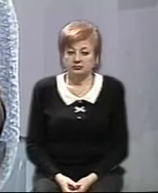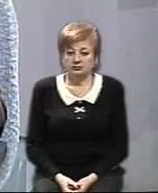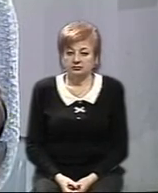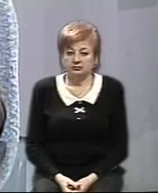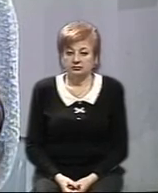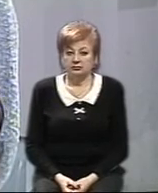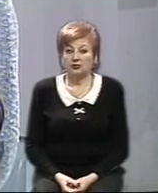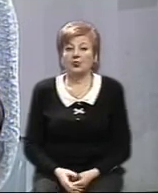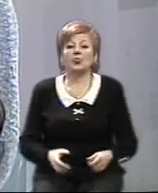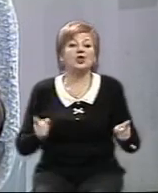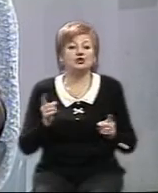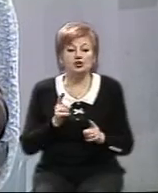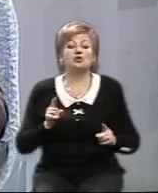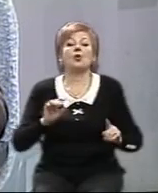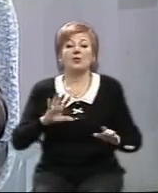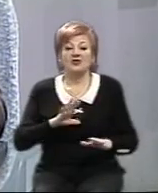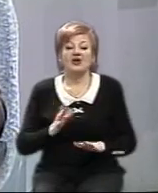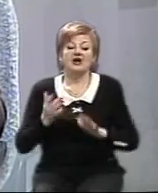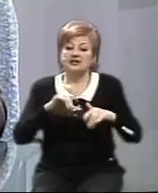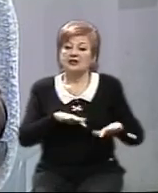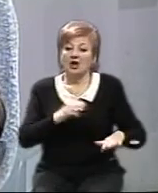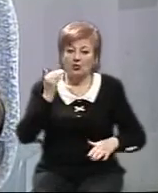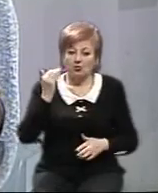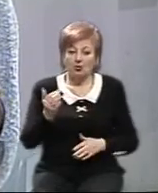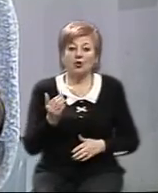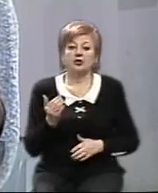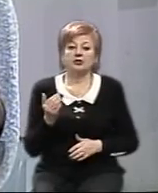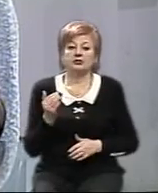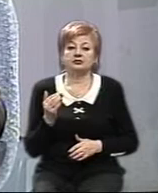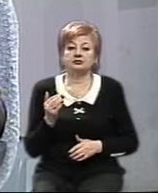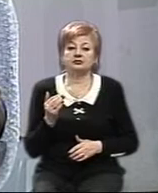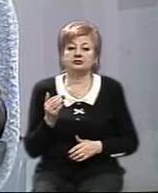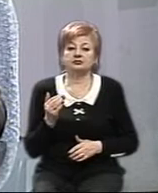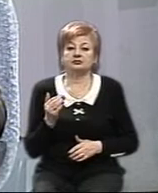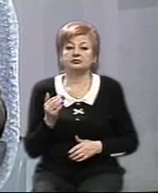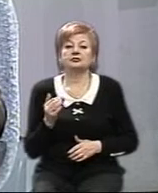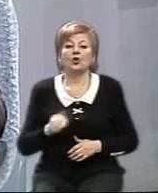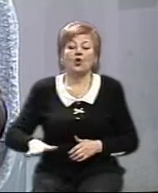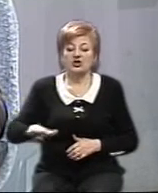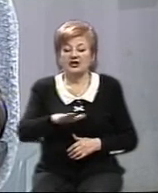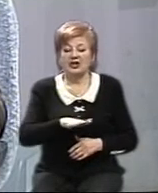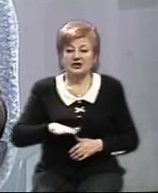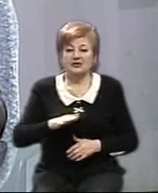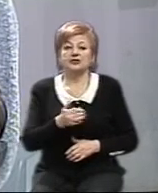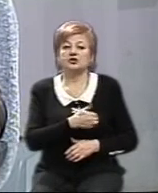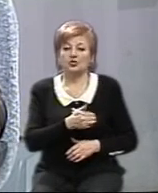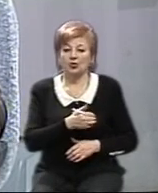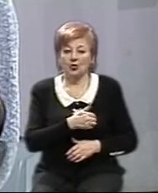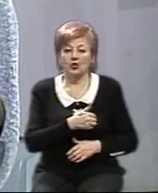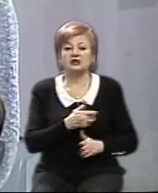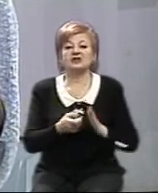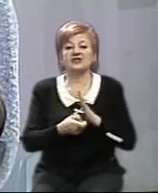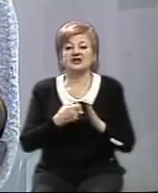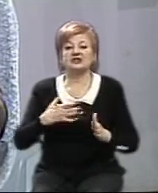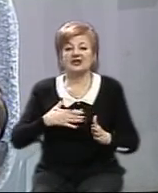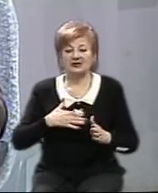І, власне, що відбувається на Азовському збережжі, у об'єднаних територіальних громадах, намагалася з'ясувати